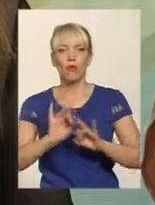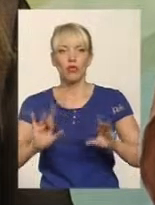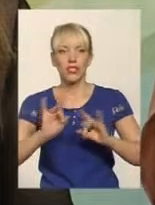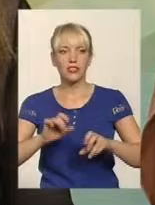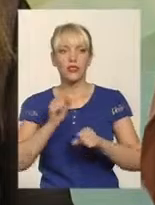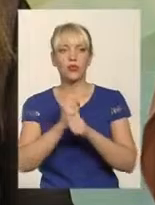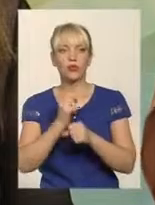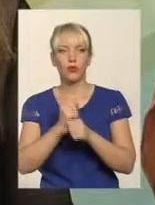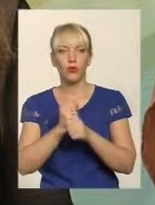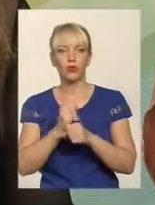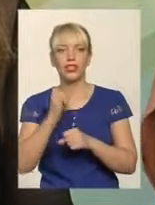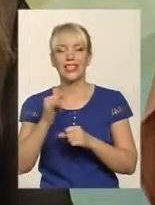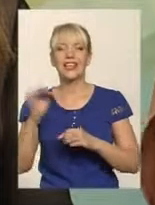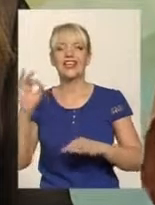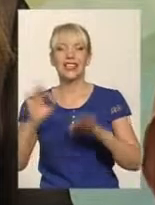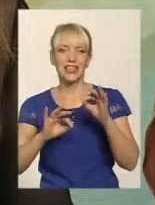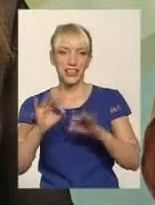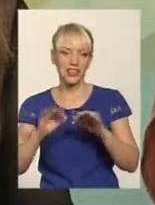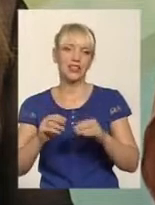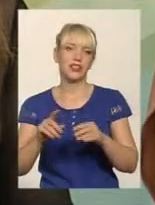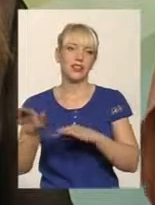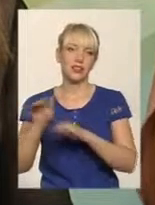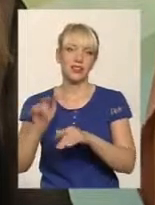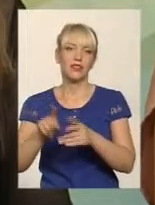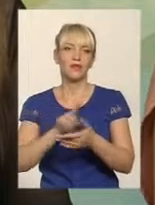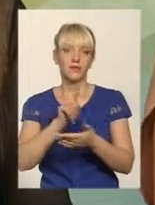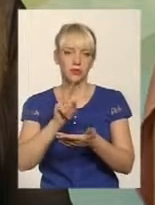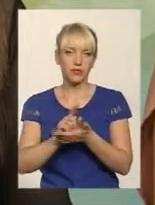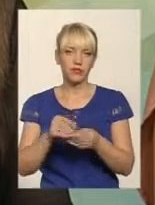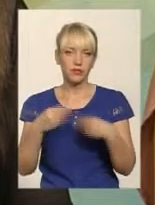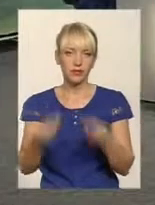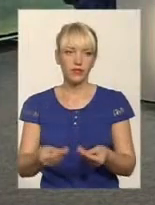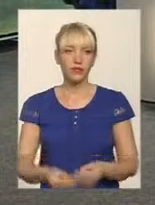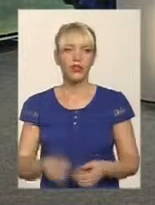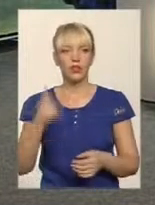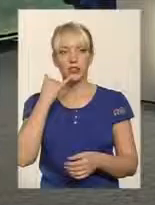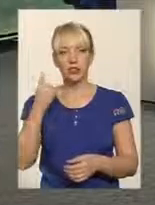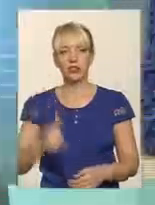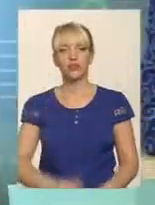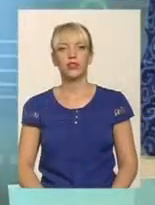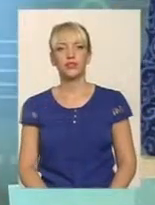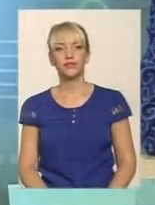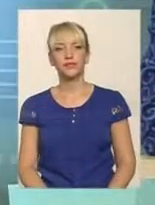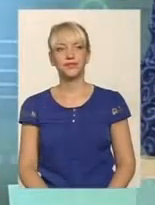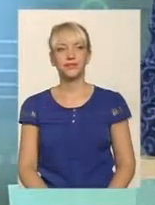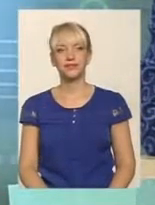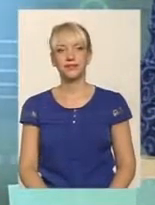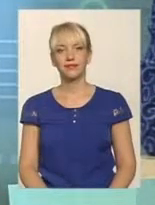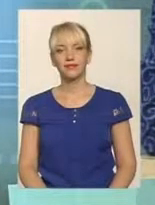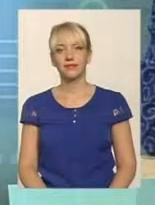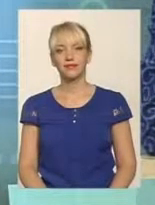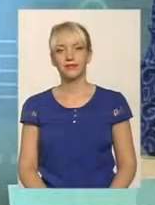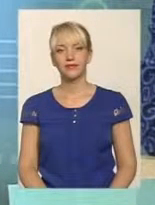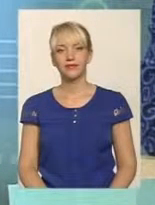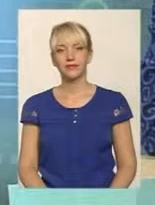роботу і кредит, звичайно, надамо. Можливо. У нас є телефонний дзвінок, слухаємо вас, ставте своє запитання.